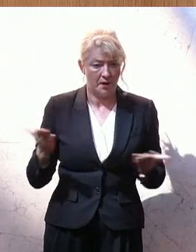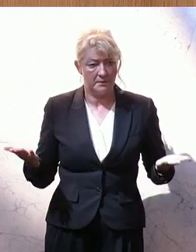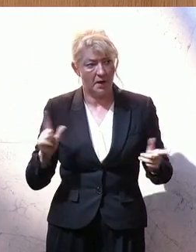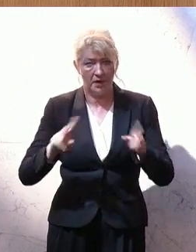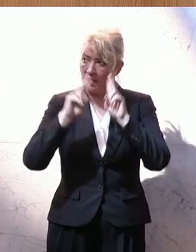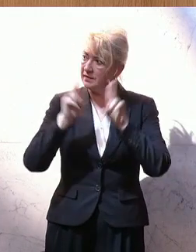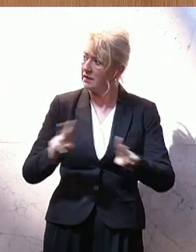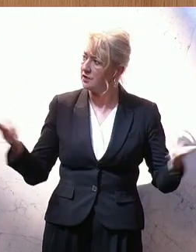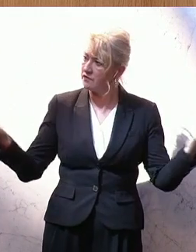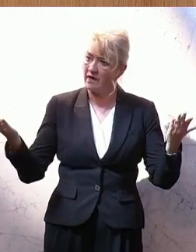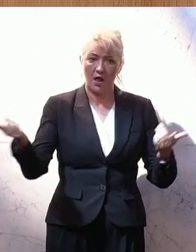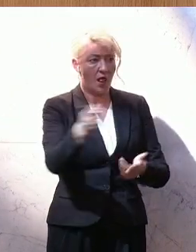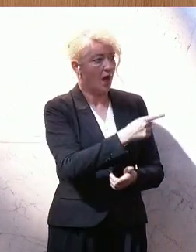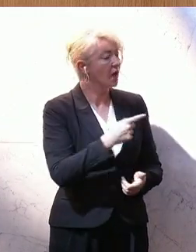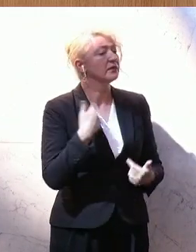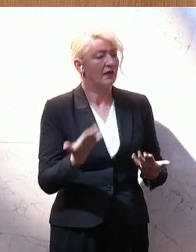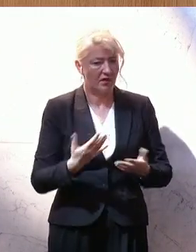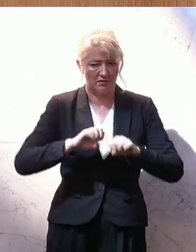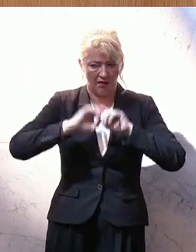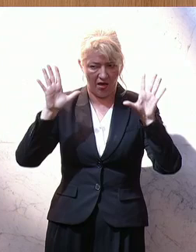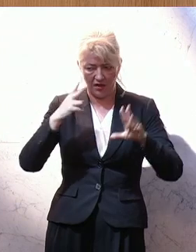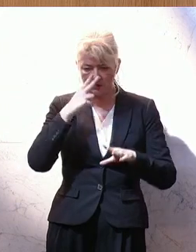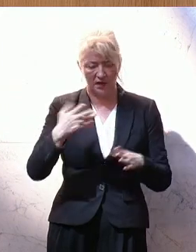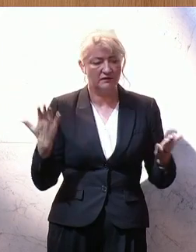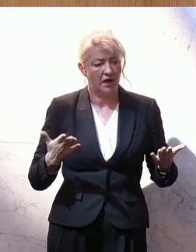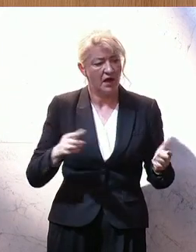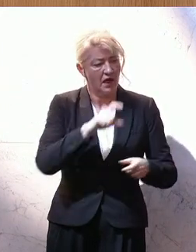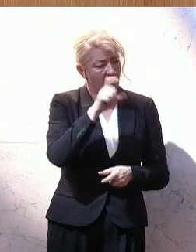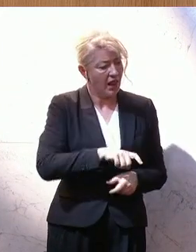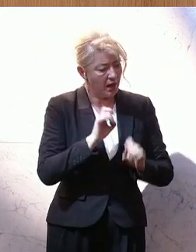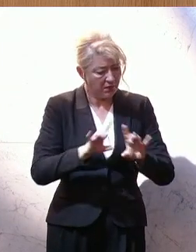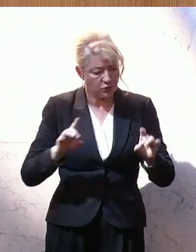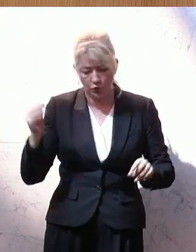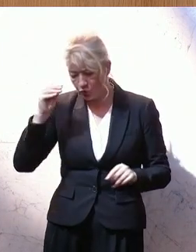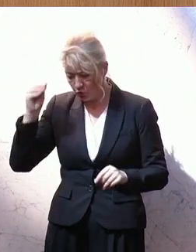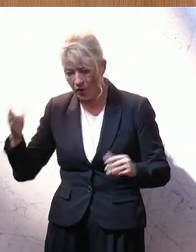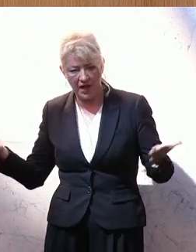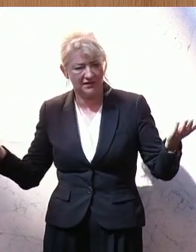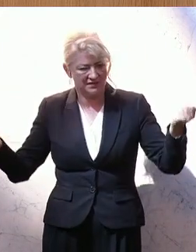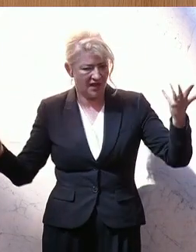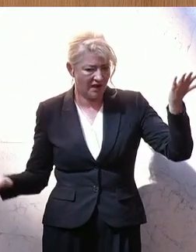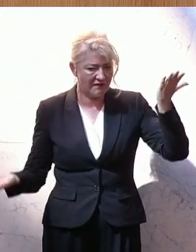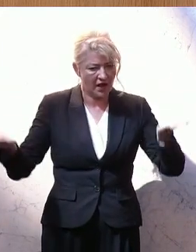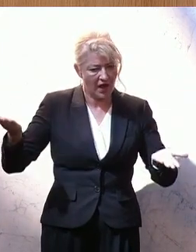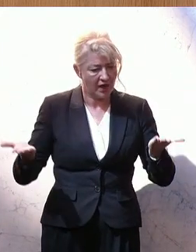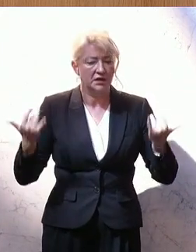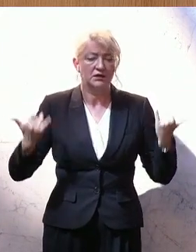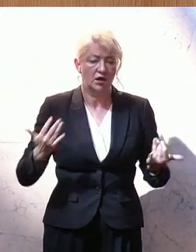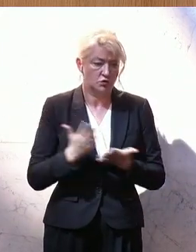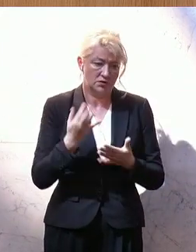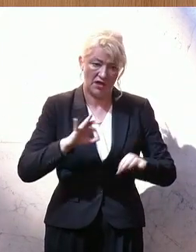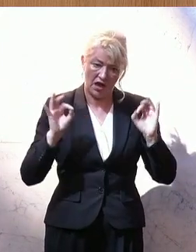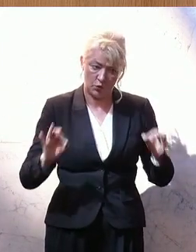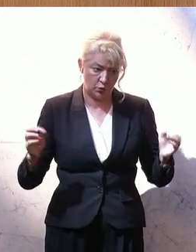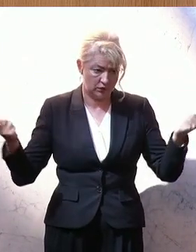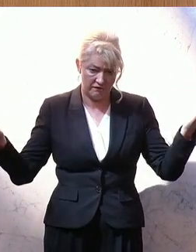internationale Vergleiche, wird klar, dass das Verhältnis von Lehrpersonen zu Schülerinnen und Schülern in Österreich schon jetzt ein sehr gutes